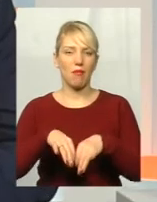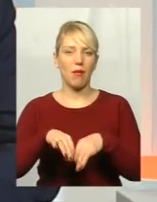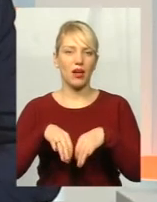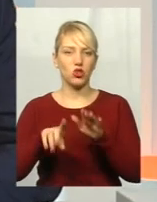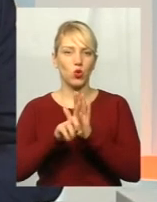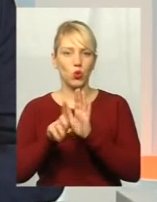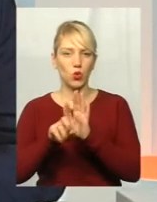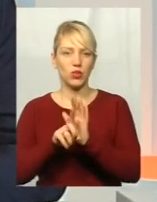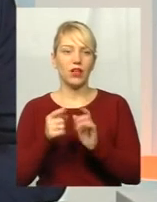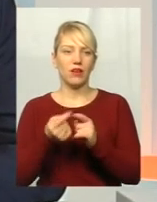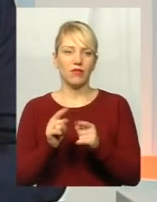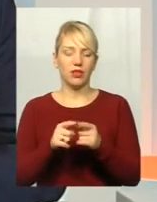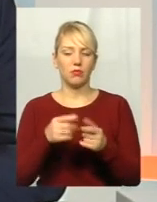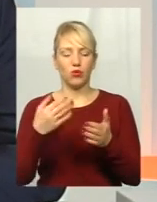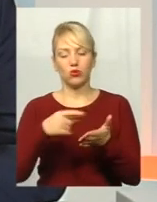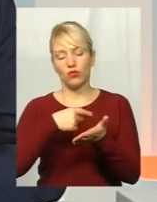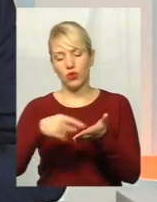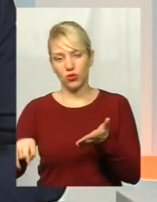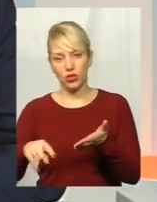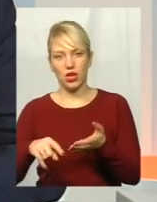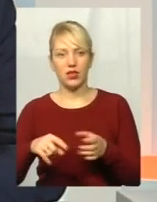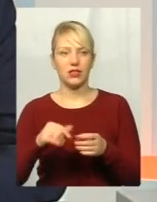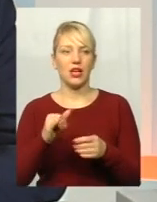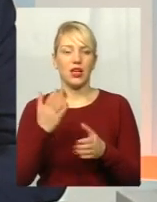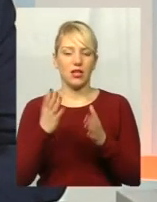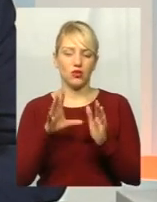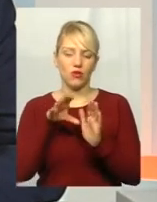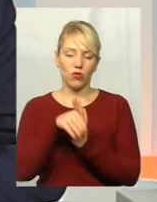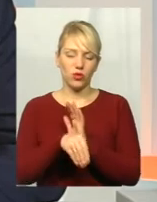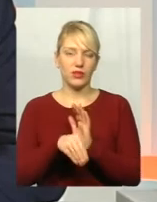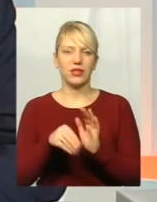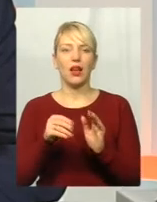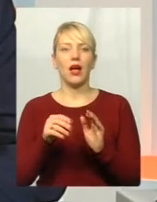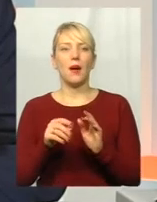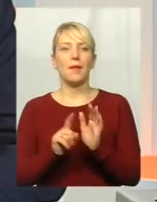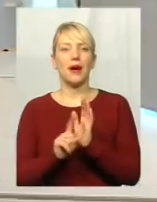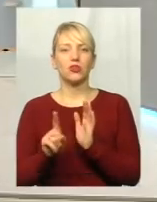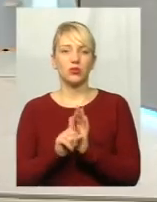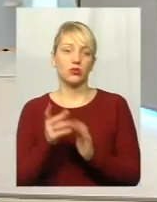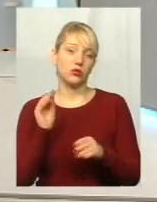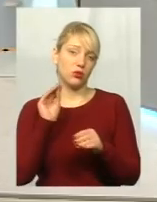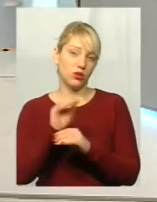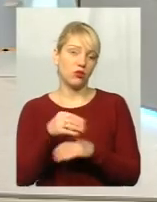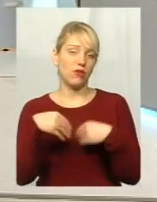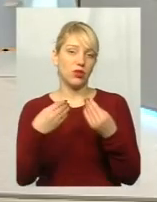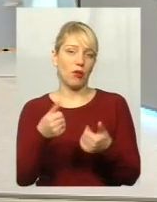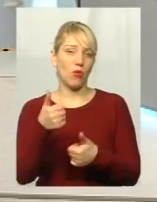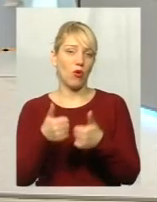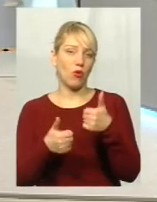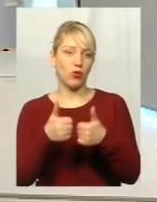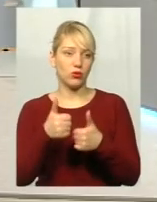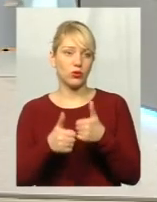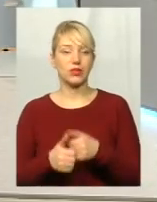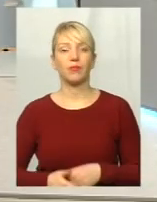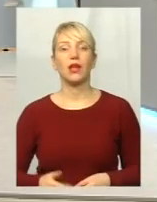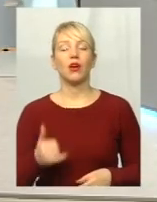вилучається з об'єкта конкурсу. Якщо вводиться маршрут, то по ньому буде додатковий конкурс призначений. У мене ще